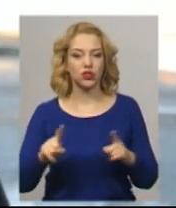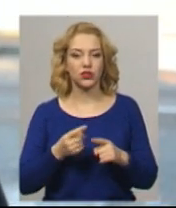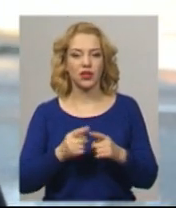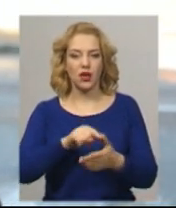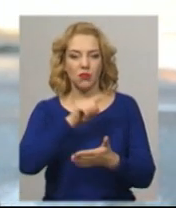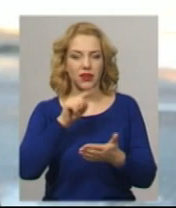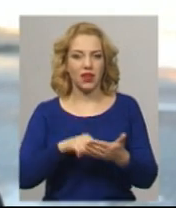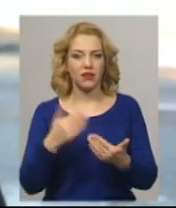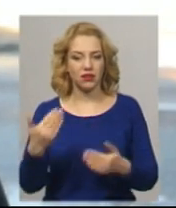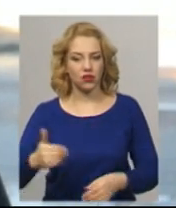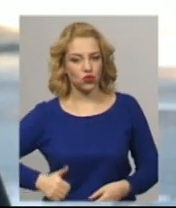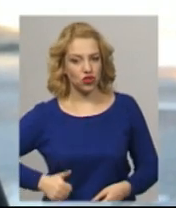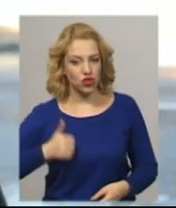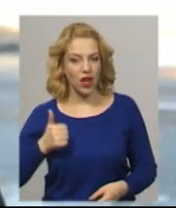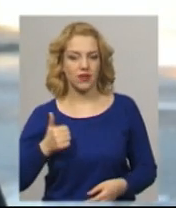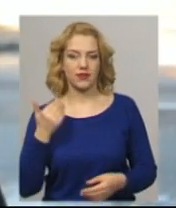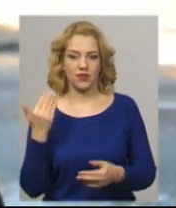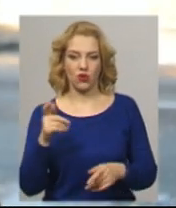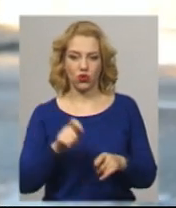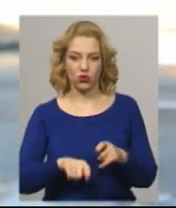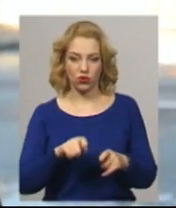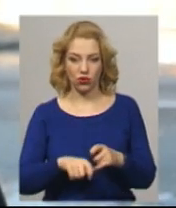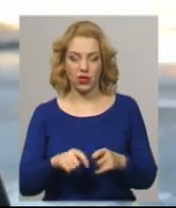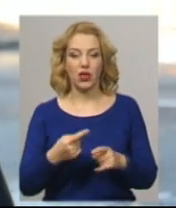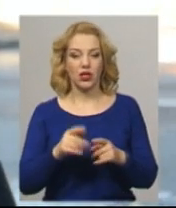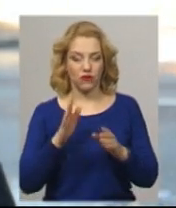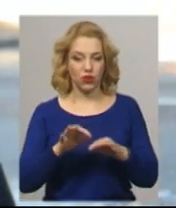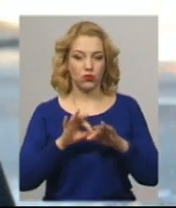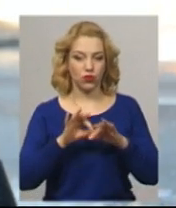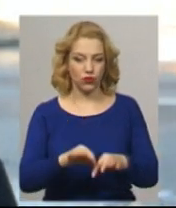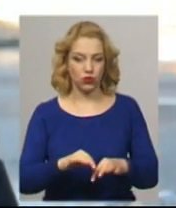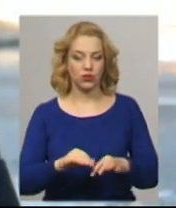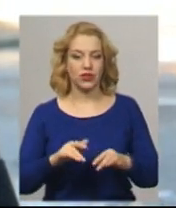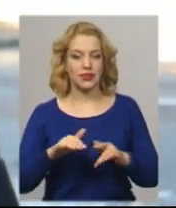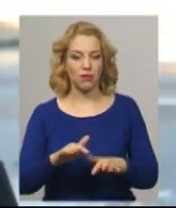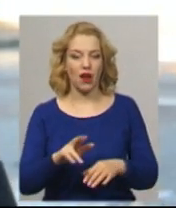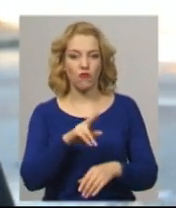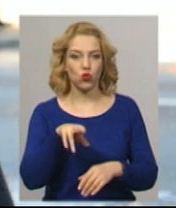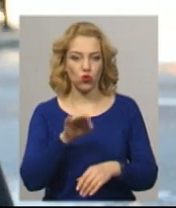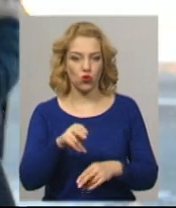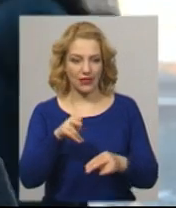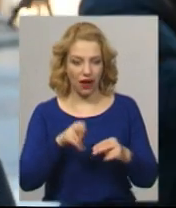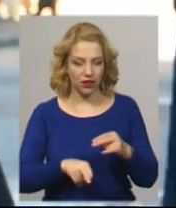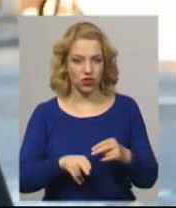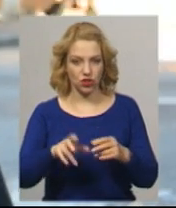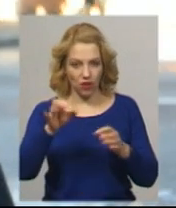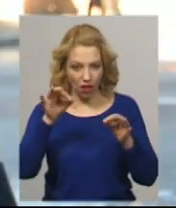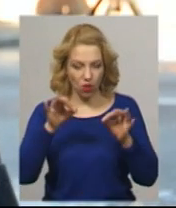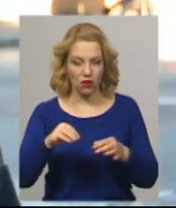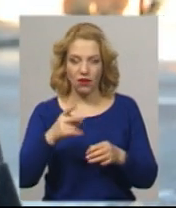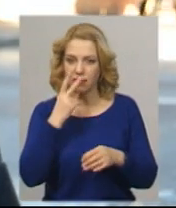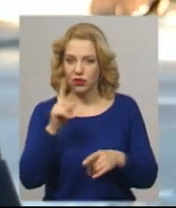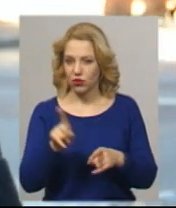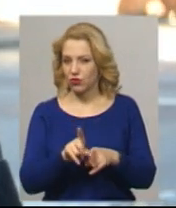питання їхньої честі, питання їхнього контролю і вони доведуть справу до логічного закінчення. Ми бачимо, що просто саботується.